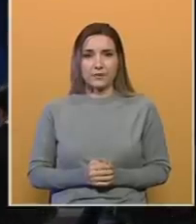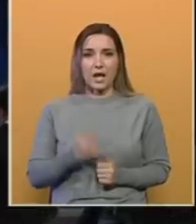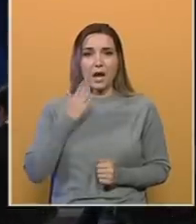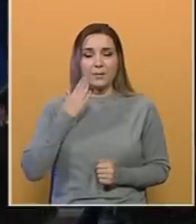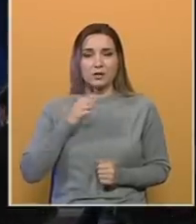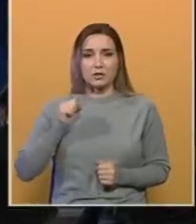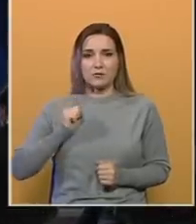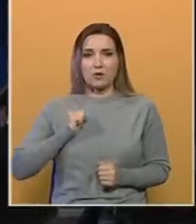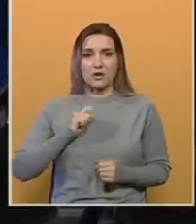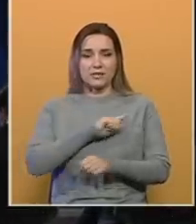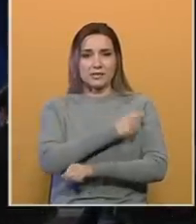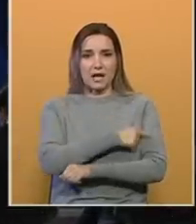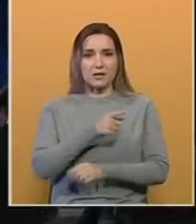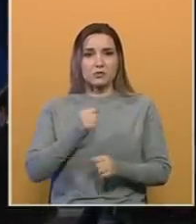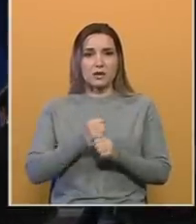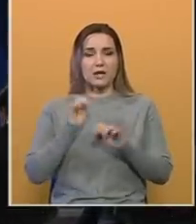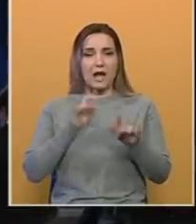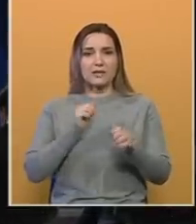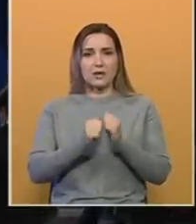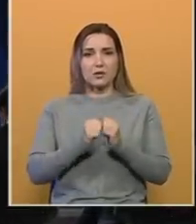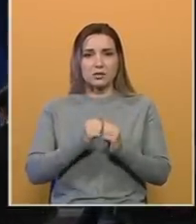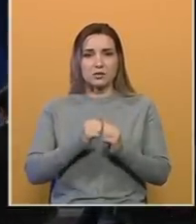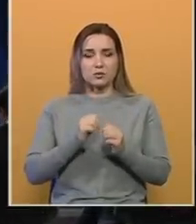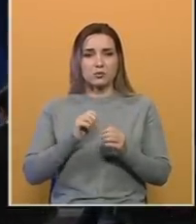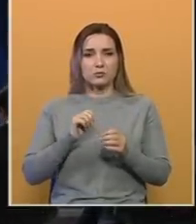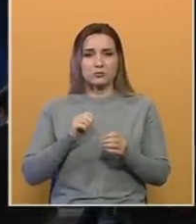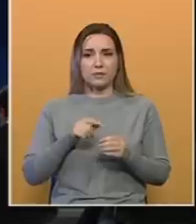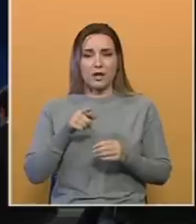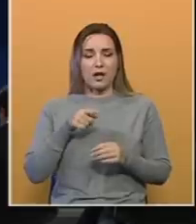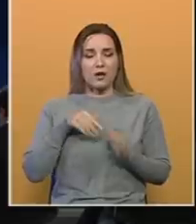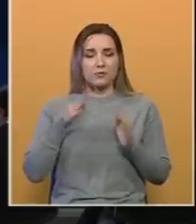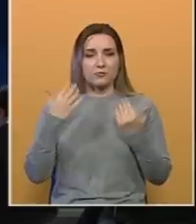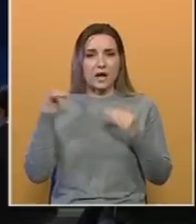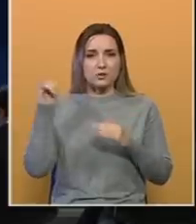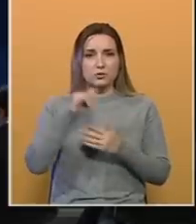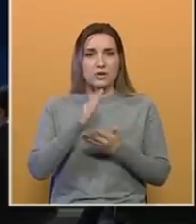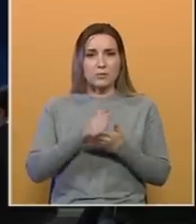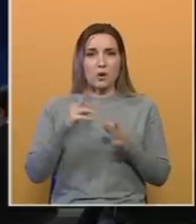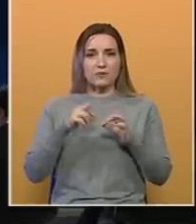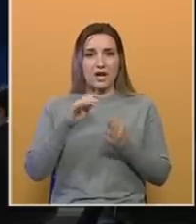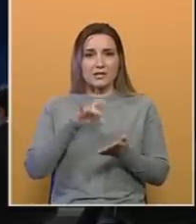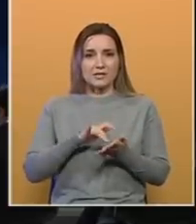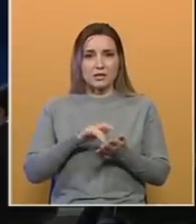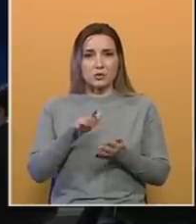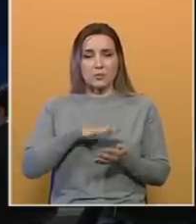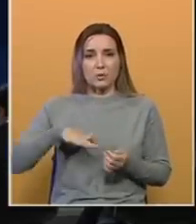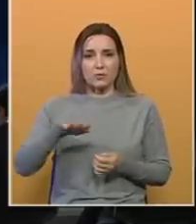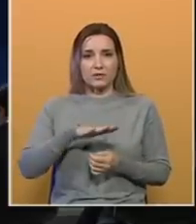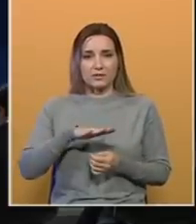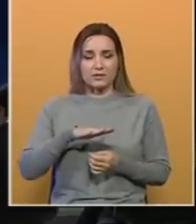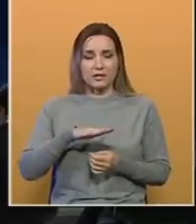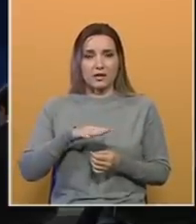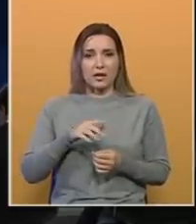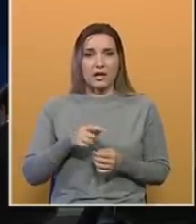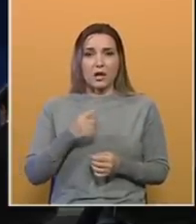Američke vojne snage izvele su antiterorističku operaciju proti planira Isila. Vazušni napad dogodio se u afganistanskoj provinciji Nangarhar.